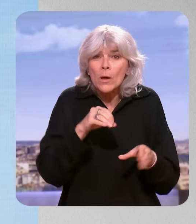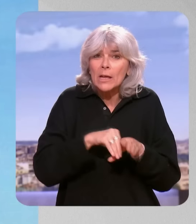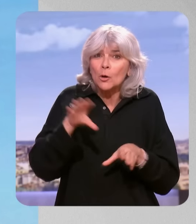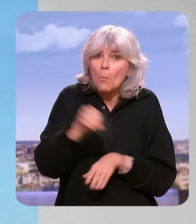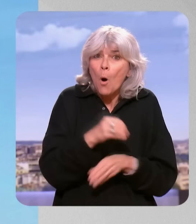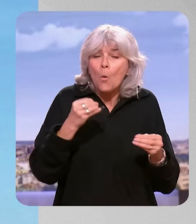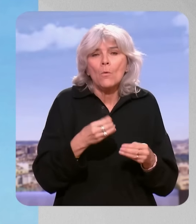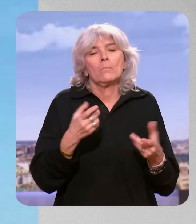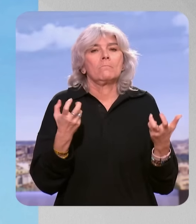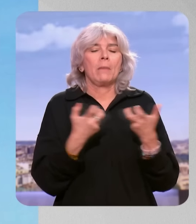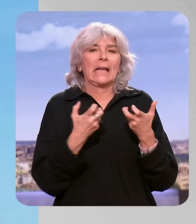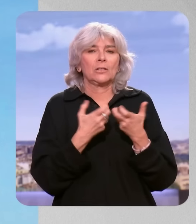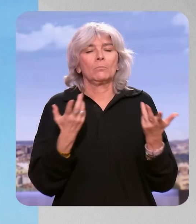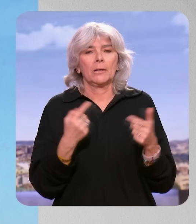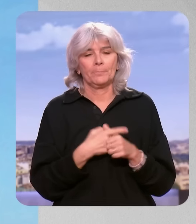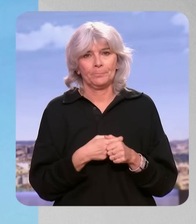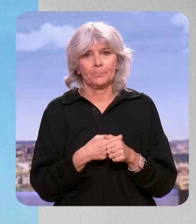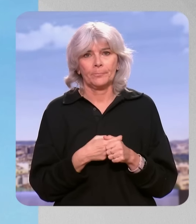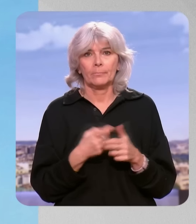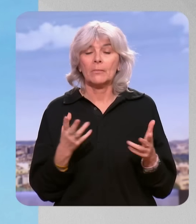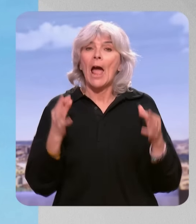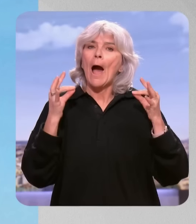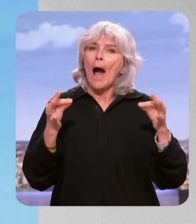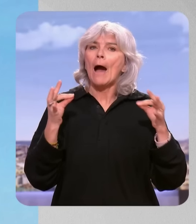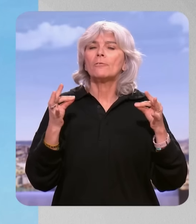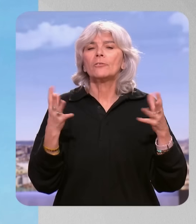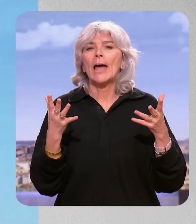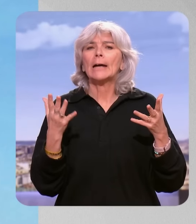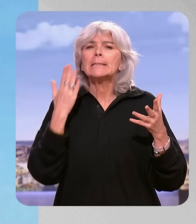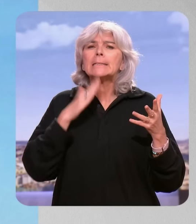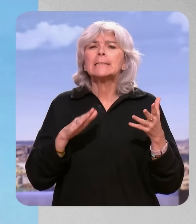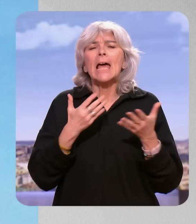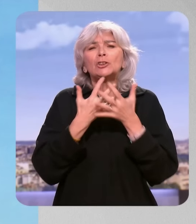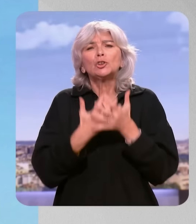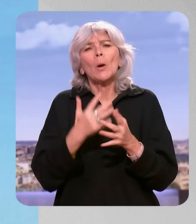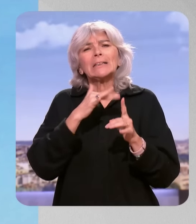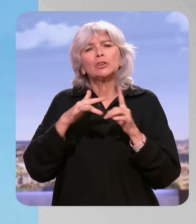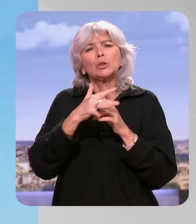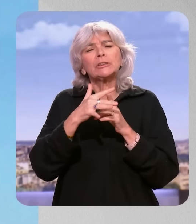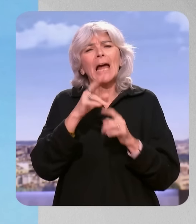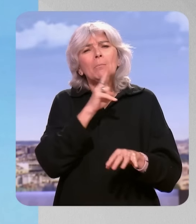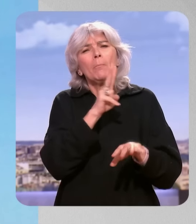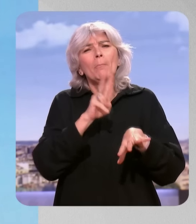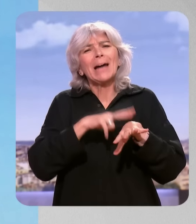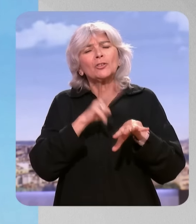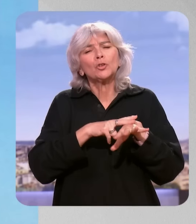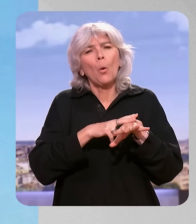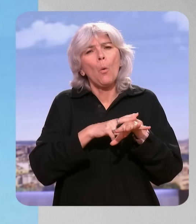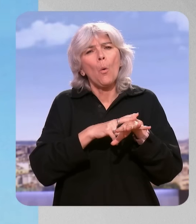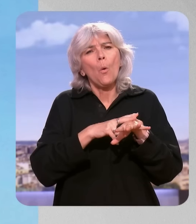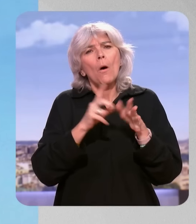Je vais vous donner un certain nombre d'exemples. Sur les ignorations de charges sociales patronales, ça coûte